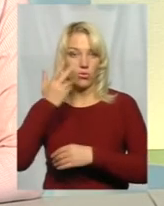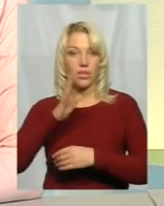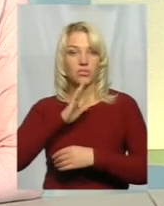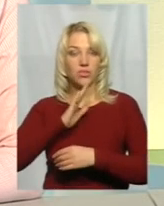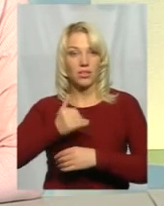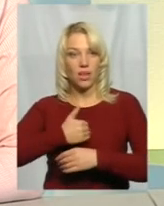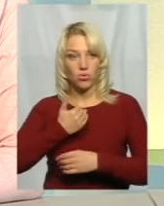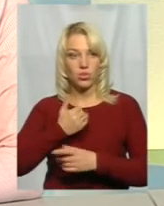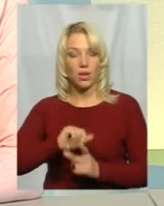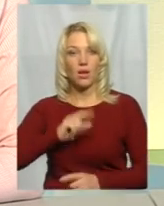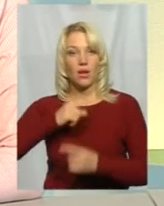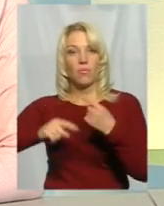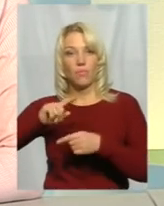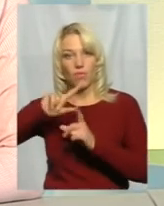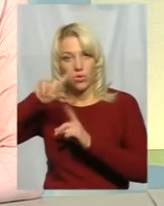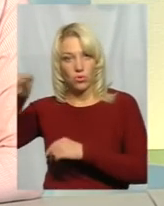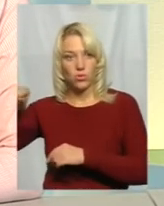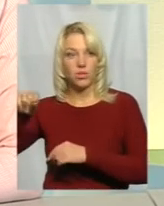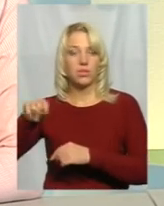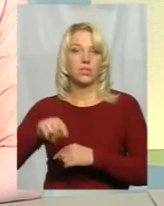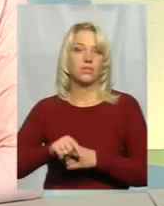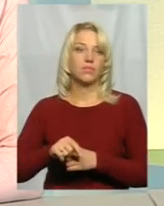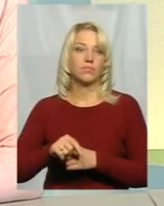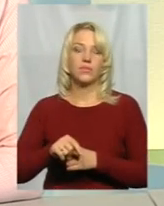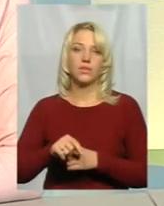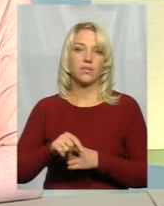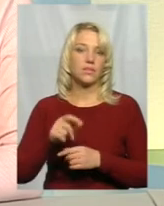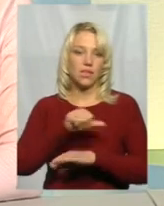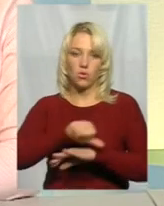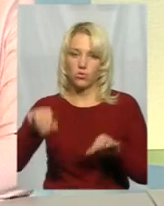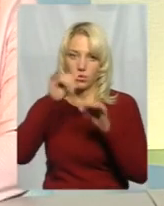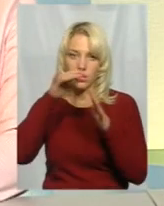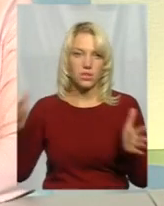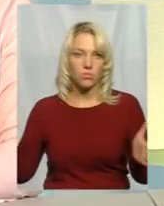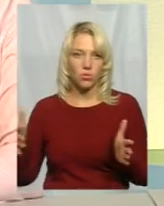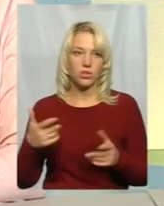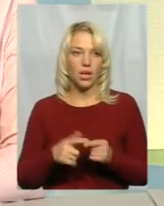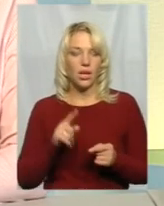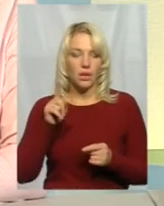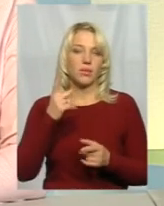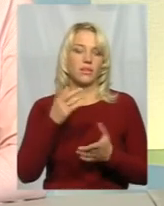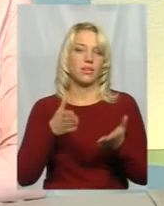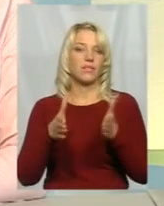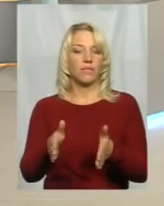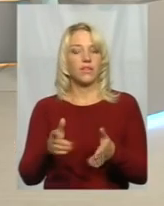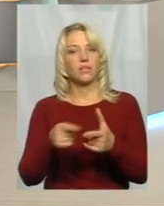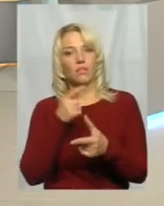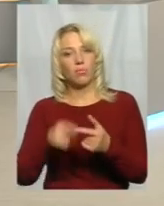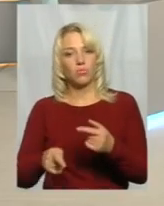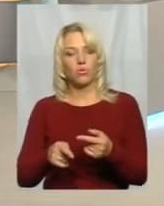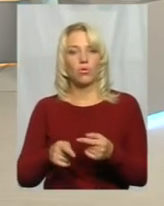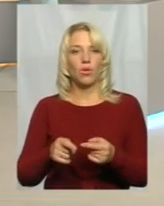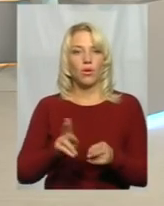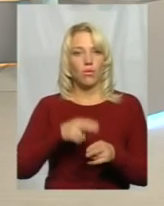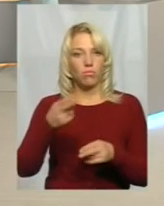в якийсь період додому, вона назад за кордон вже не виїде. Тобто, їй буде єдиний вихід або розрахуватись, якщо вона